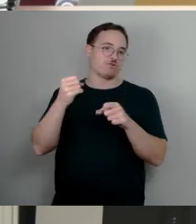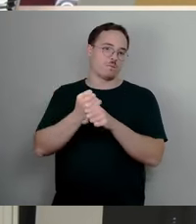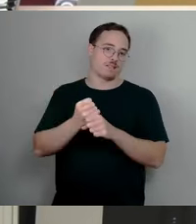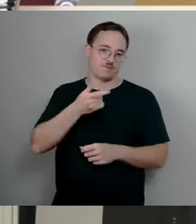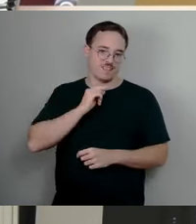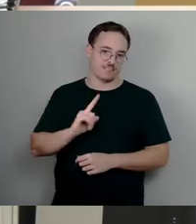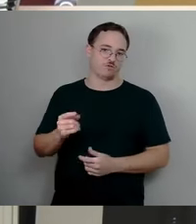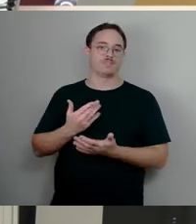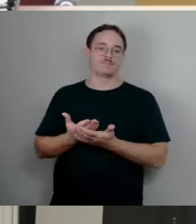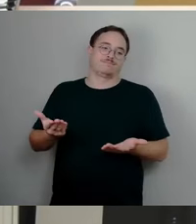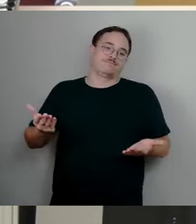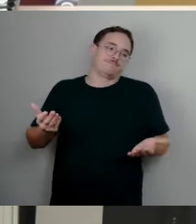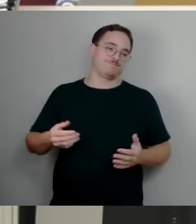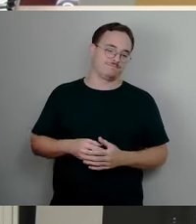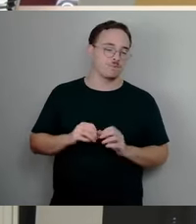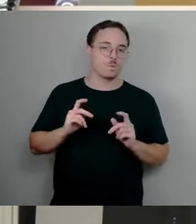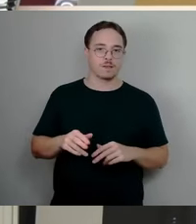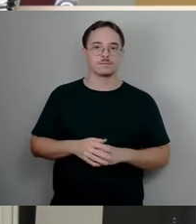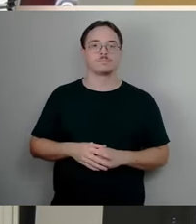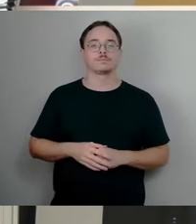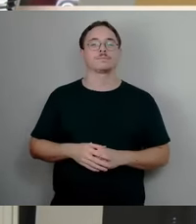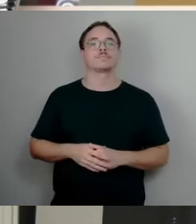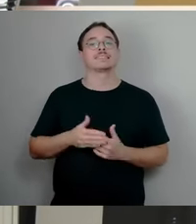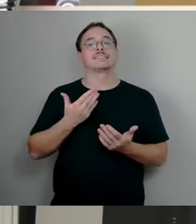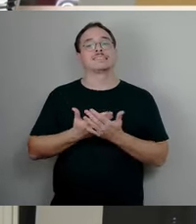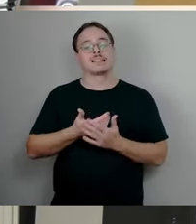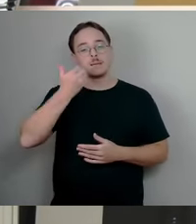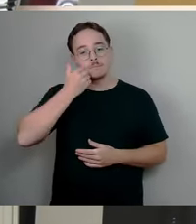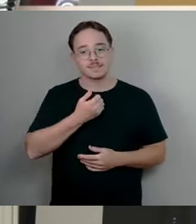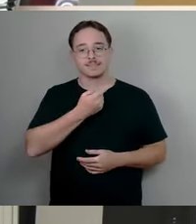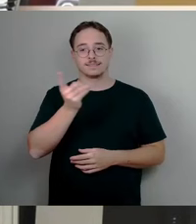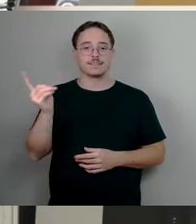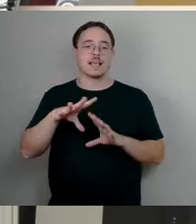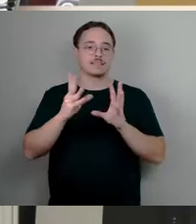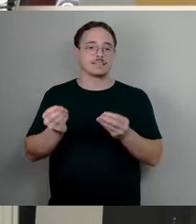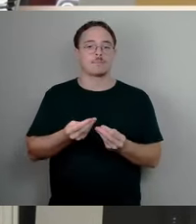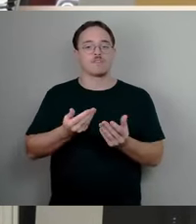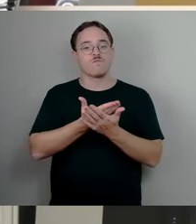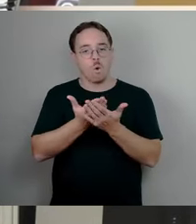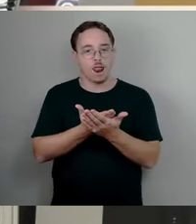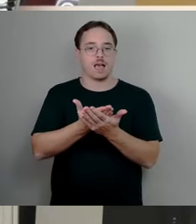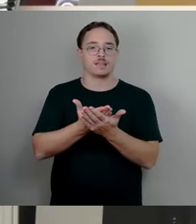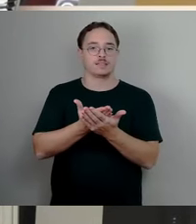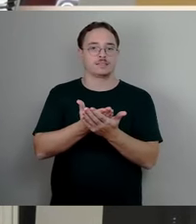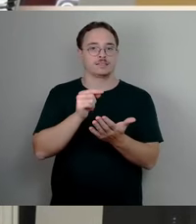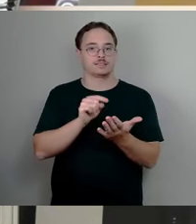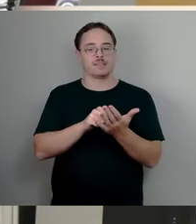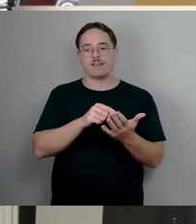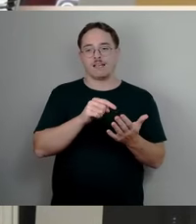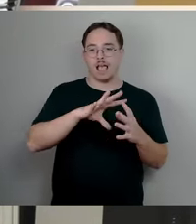Gesamtantrag, so wie ihr Gesamtvorlage, wie sie jetzt als federführendes Ausschussvotum vorliegt, zu allen vier Punkten.